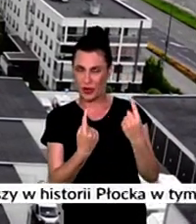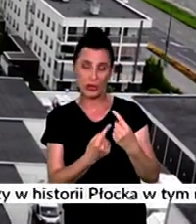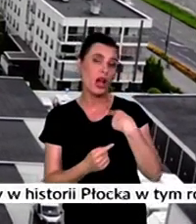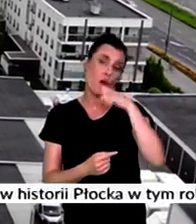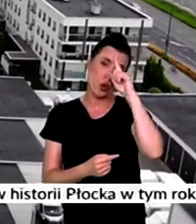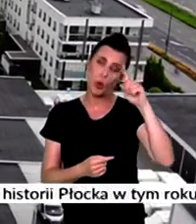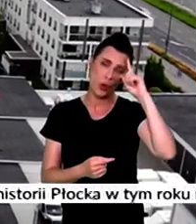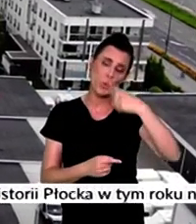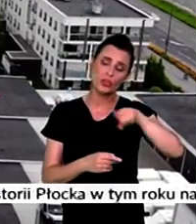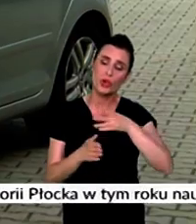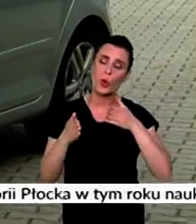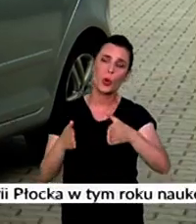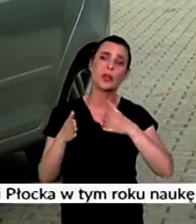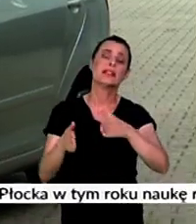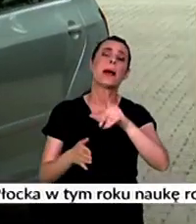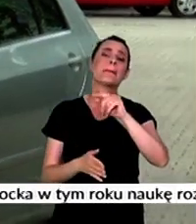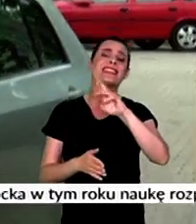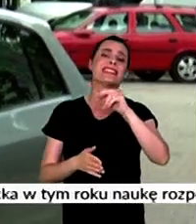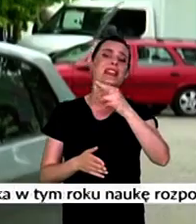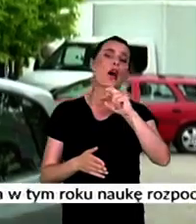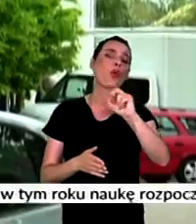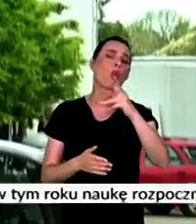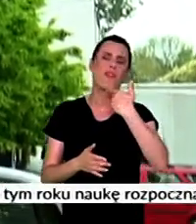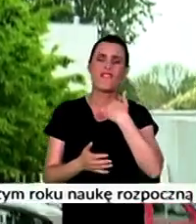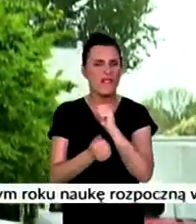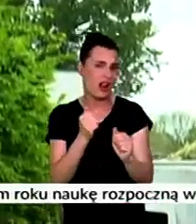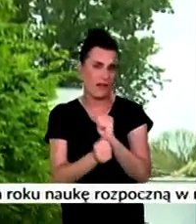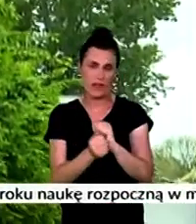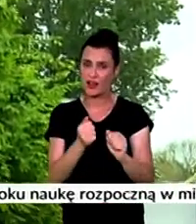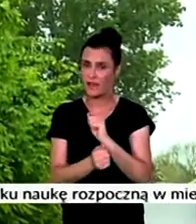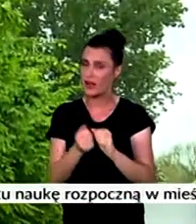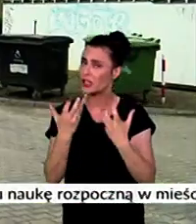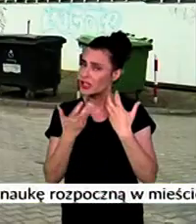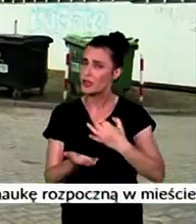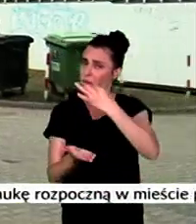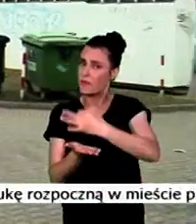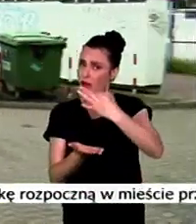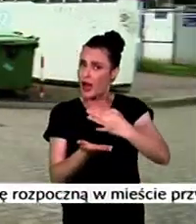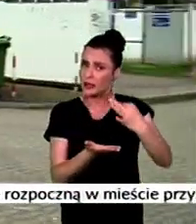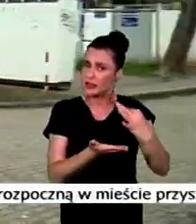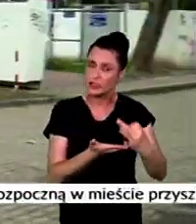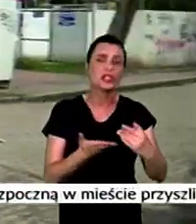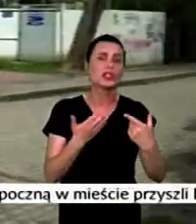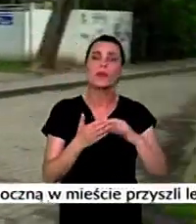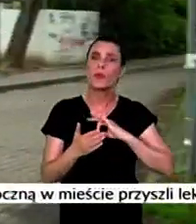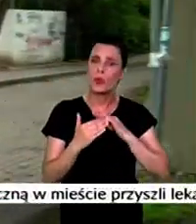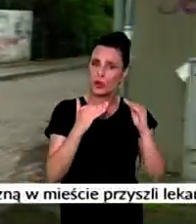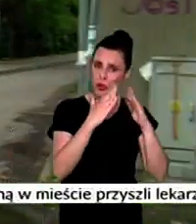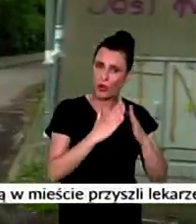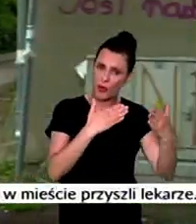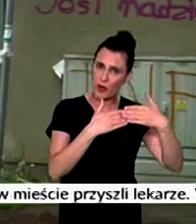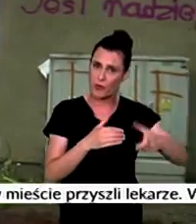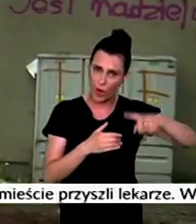Mieszkańcy ulicy Międzynarodowej na Pradze Południe od kilku miesięcy walczą o możliwość zaparkowania aut pod swoim blokiem.